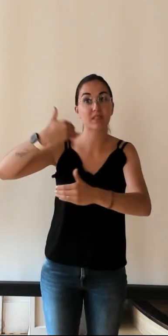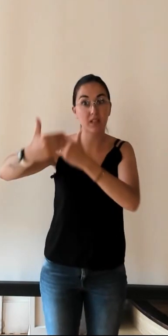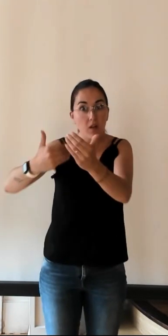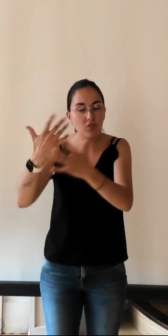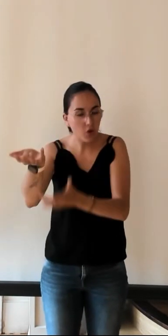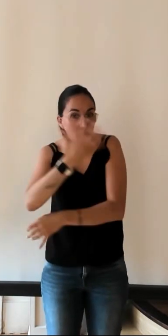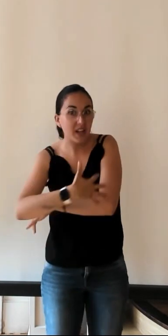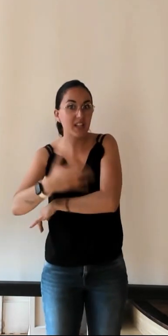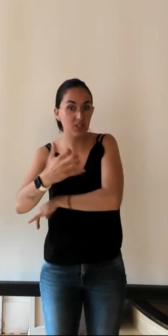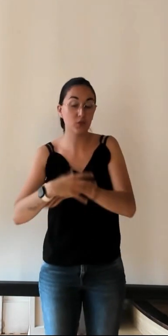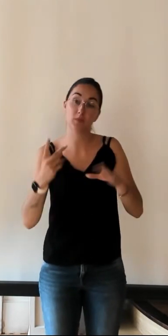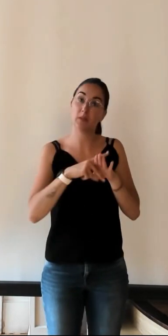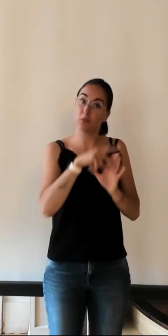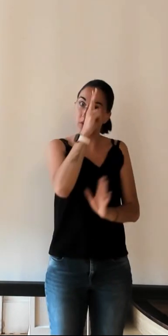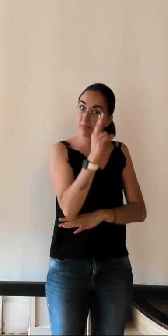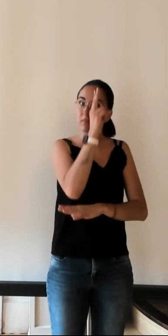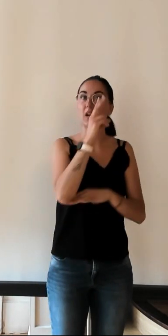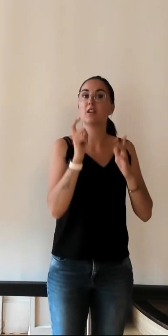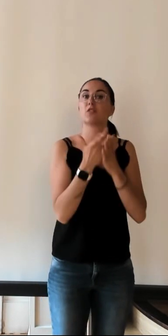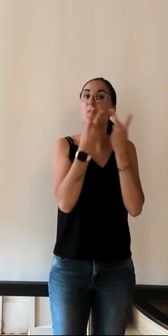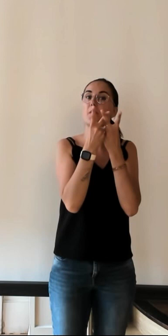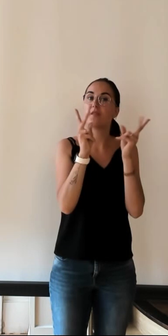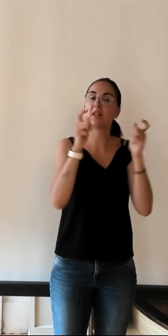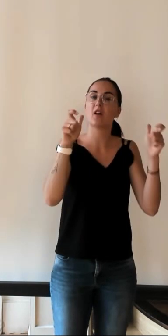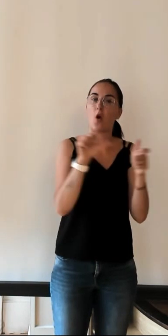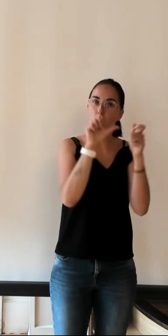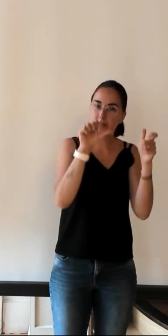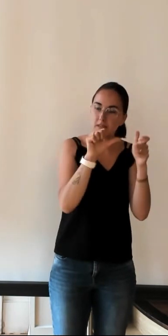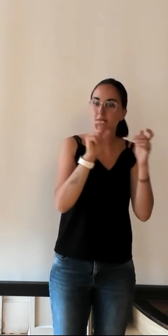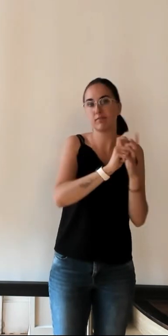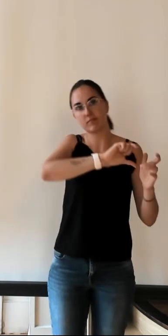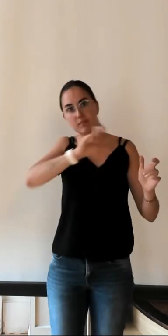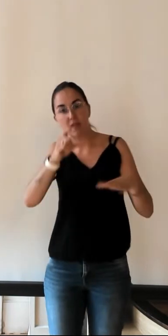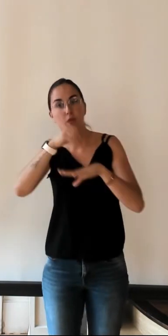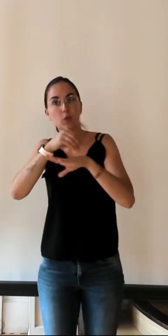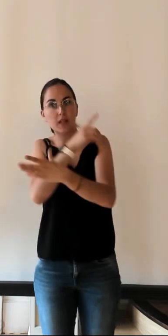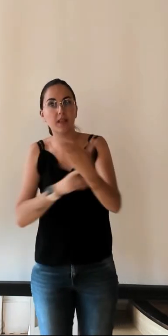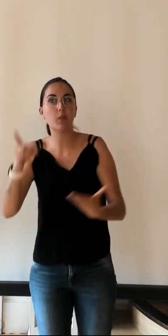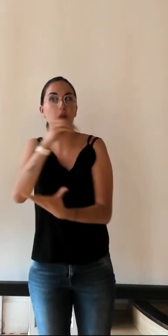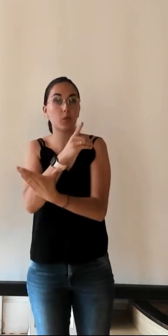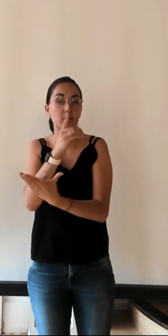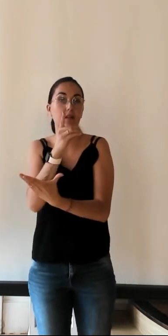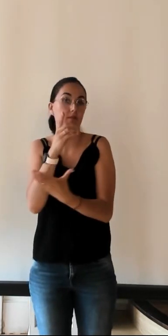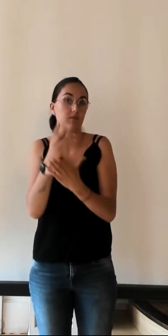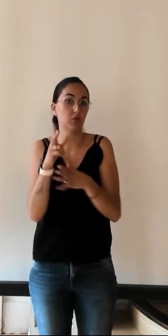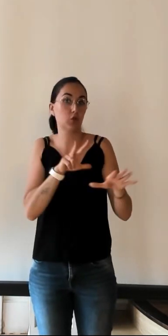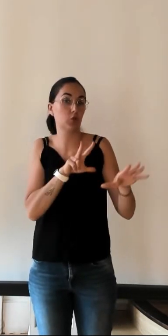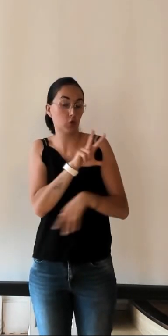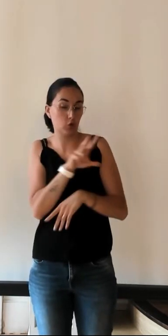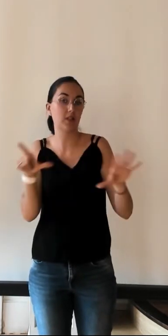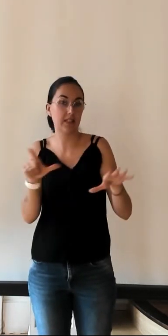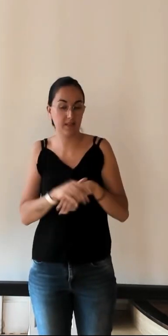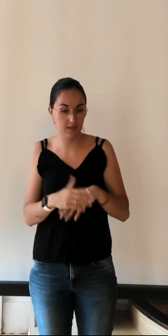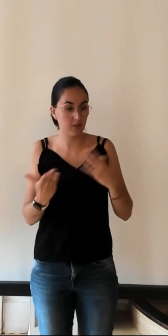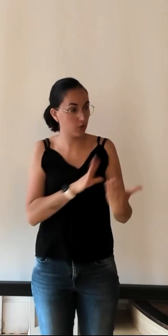carrière à la ville d'Amboise, puis après au conseil départemental d'André Loire, où, Anne, tu as travaillé au service